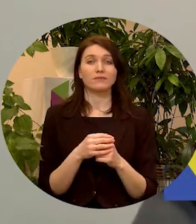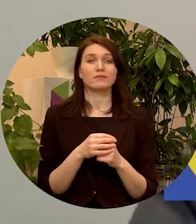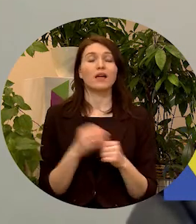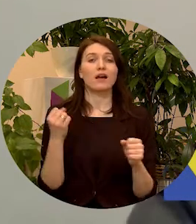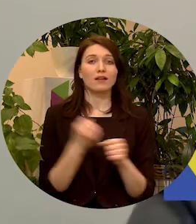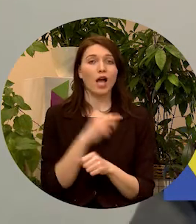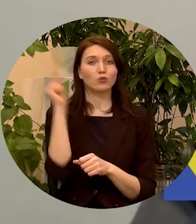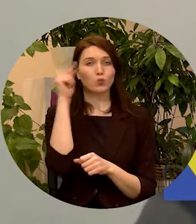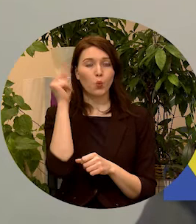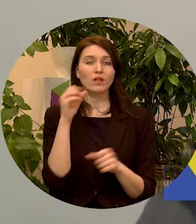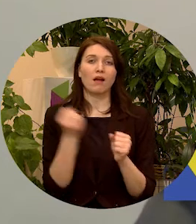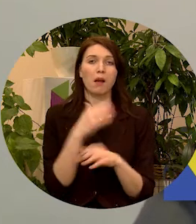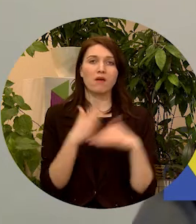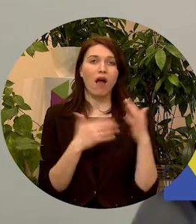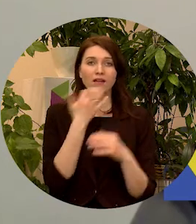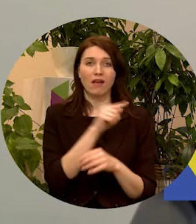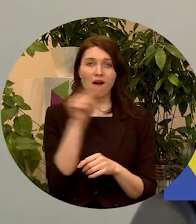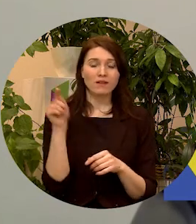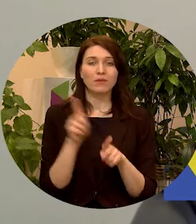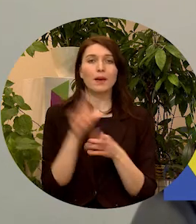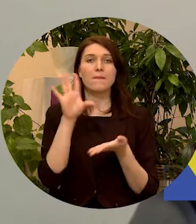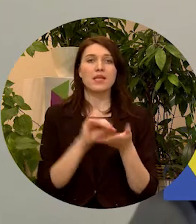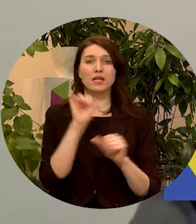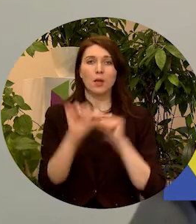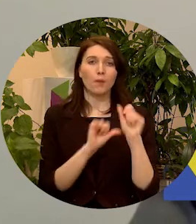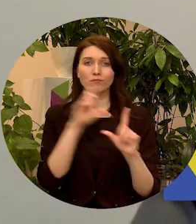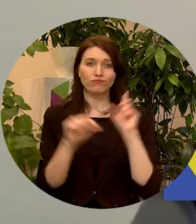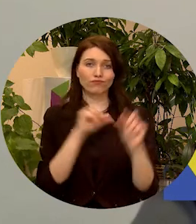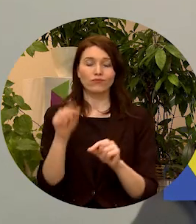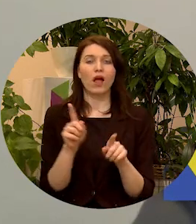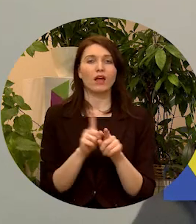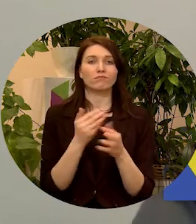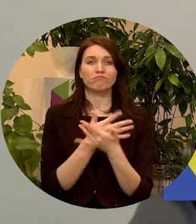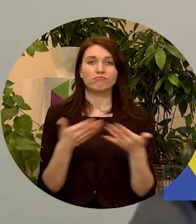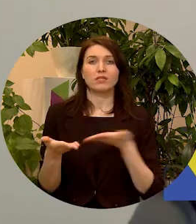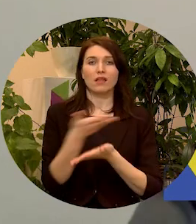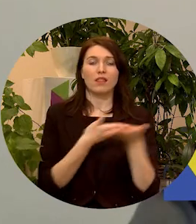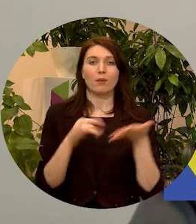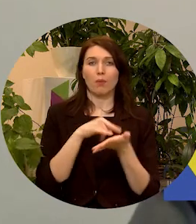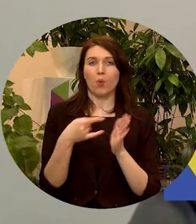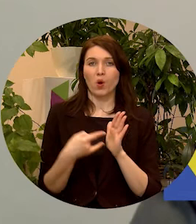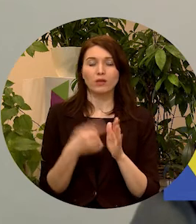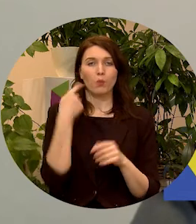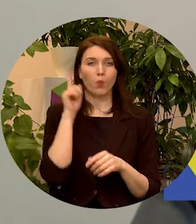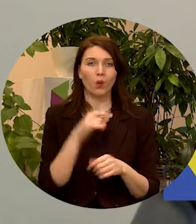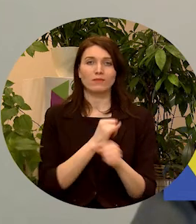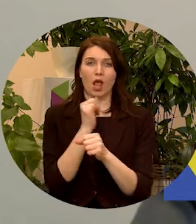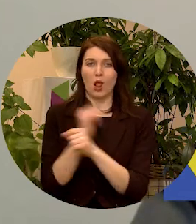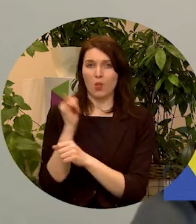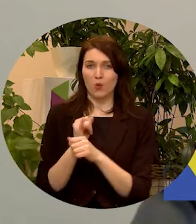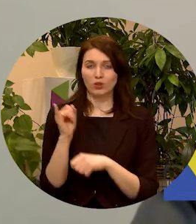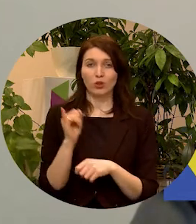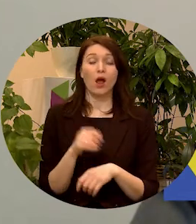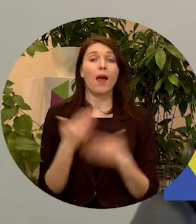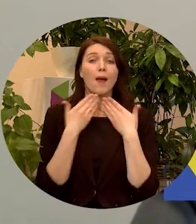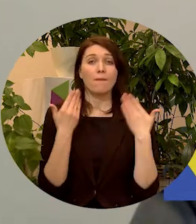studijām, par praksi ārvalstīs pieredzes apmaiņu, visdažādākiem sadarbības projektiem un, protams, ceļošanu. Šos